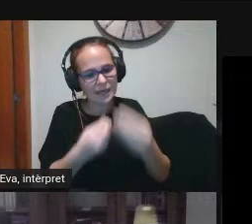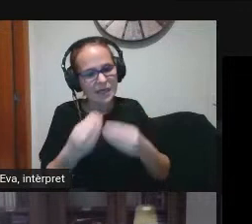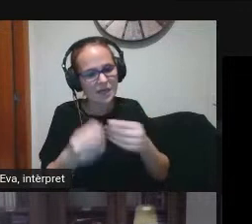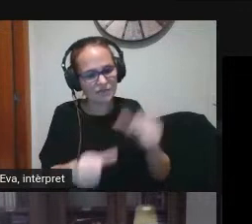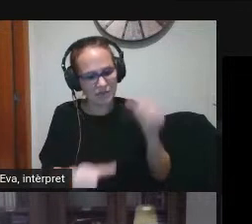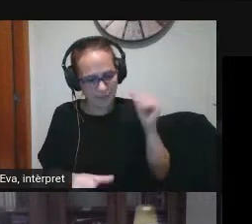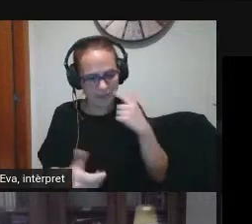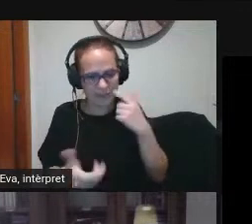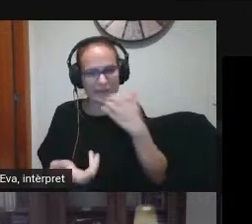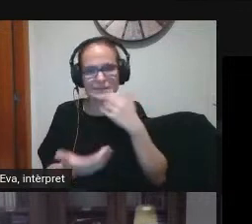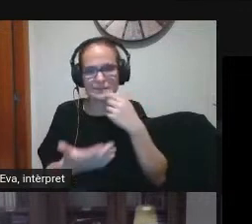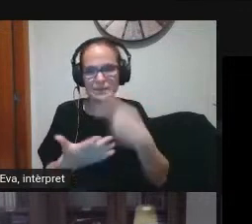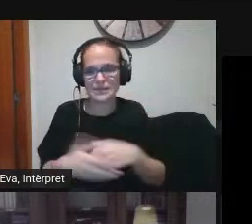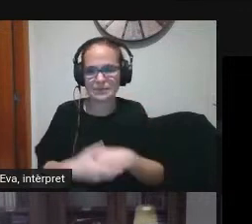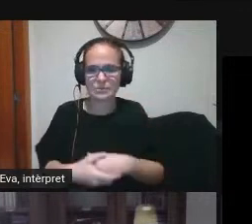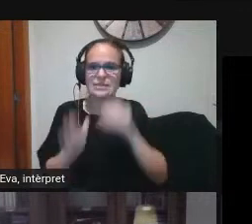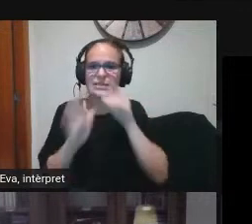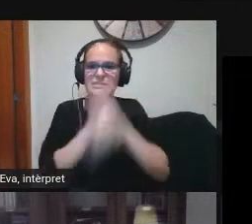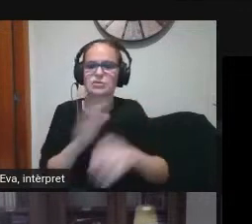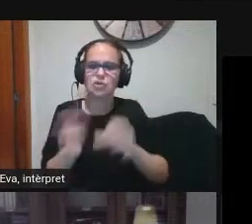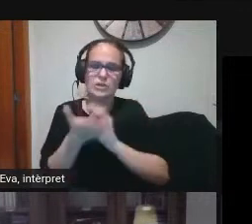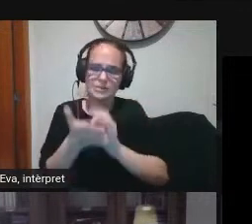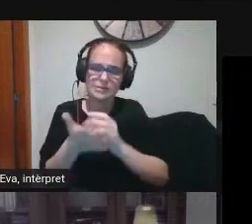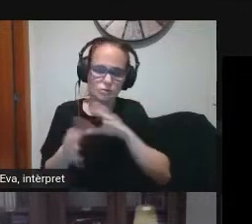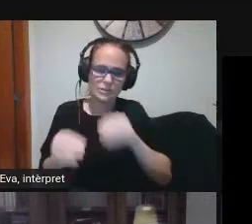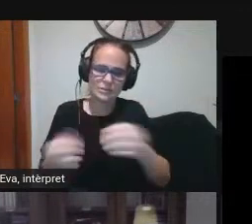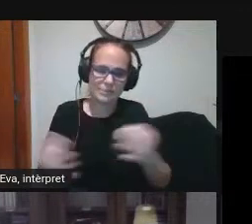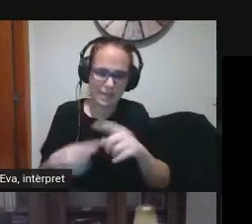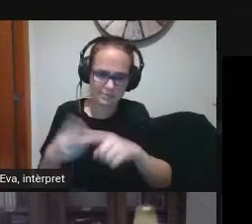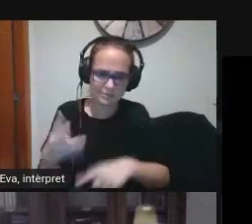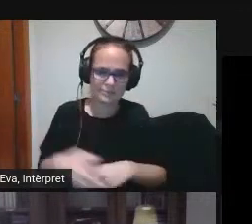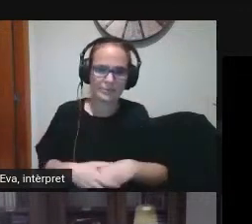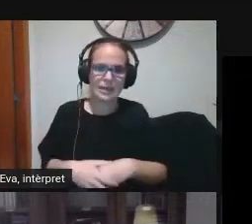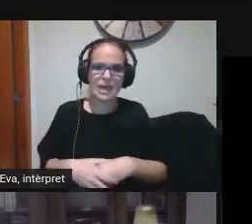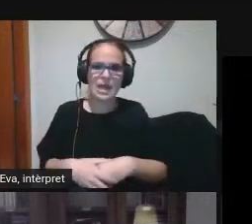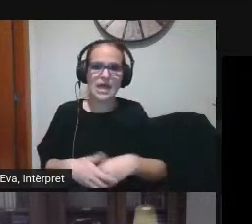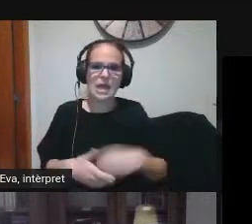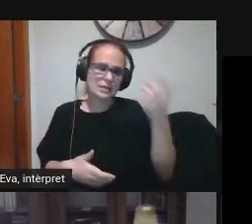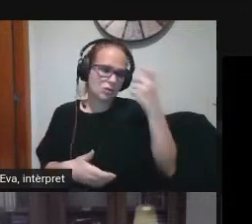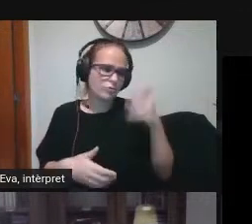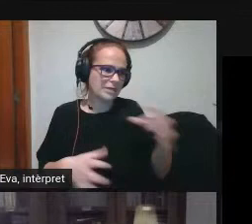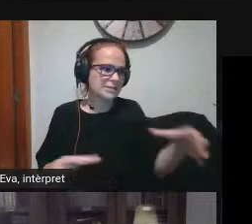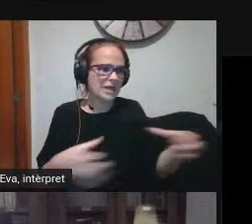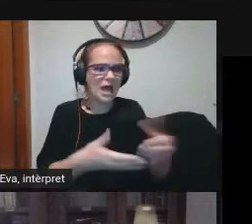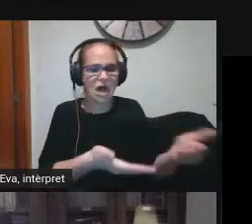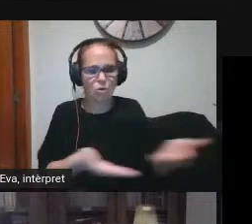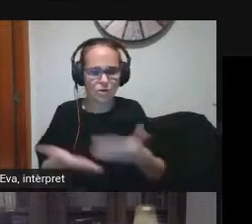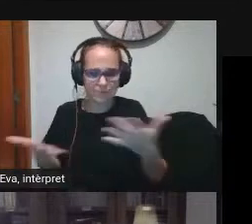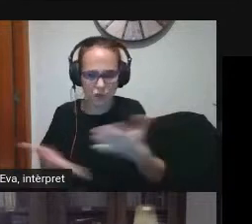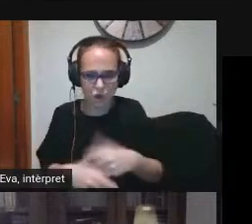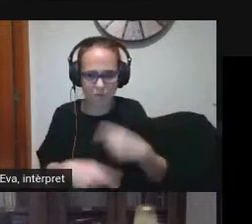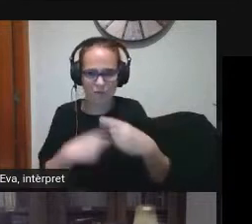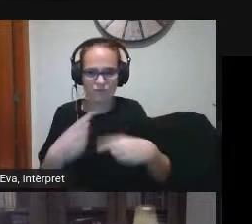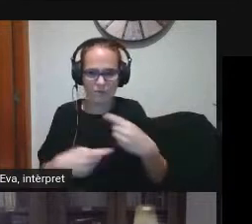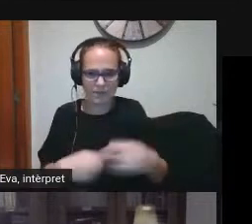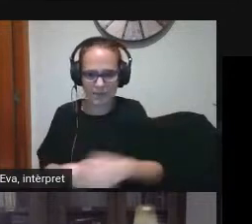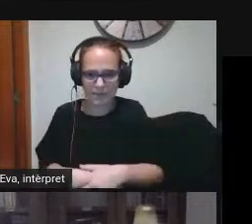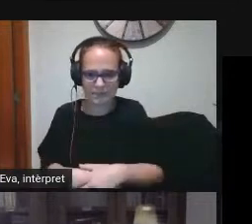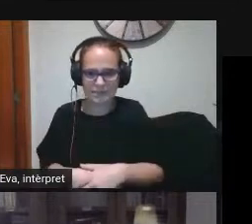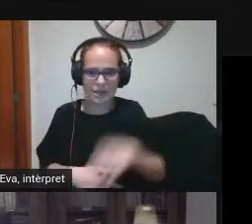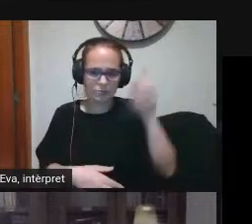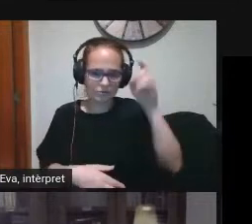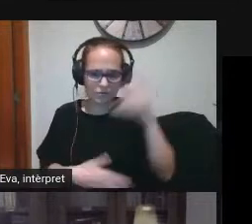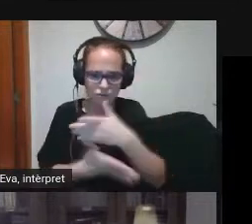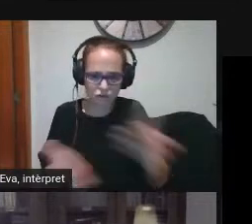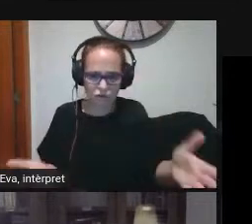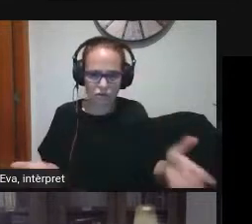aquí posem alguns exemples descripció dels serveis què esteu fent servir com acollim els alumnes digitalment com acollim el postrat les famílies quines xarxes tenim